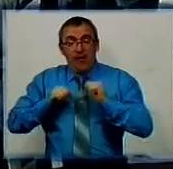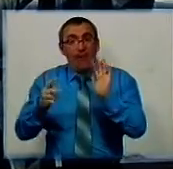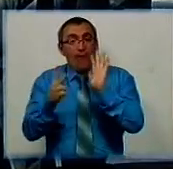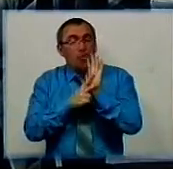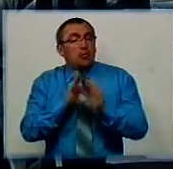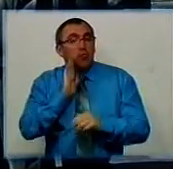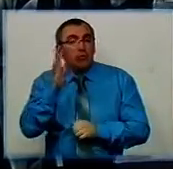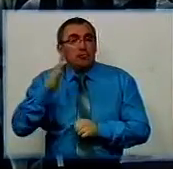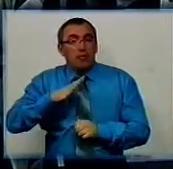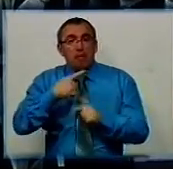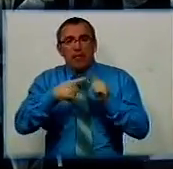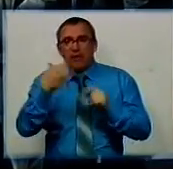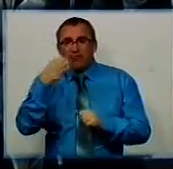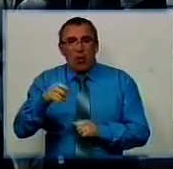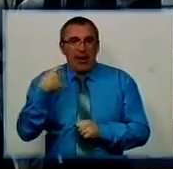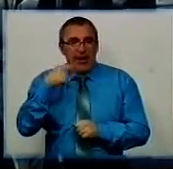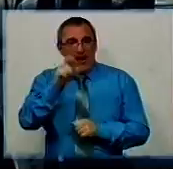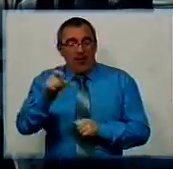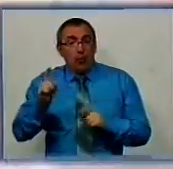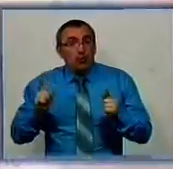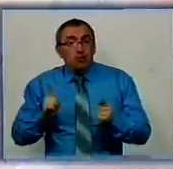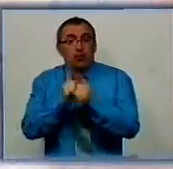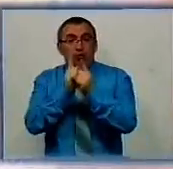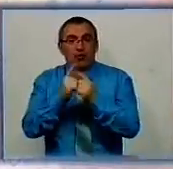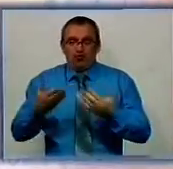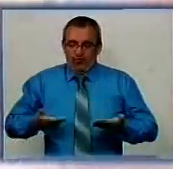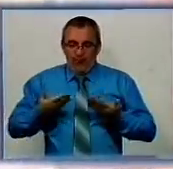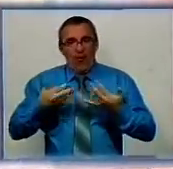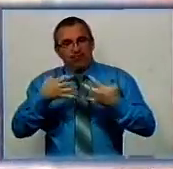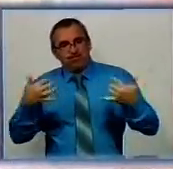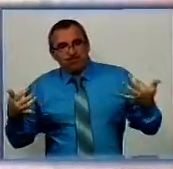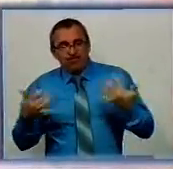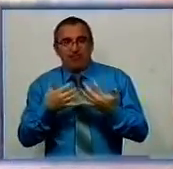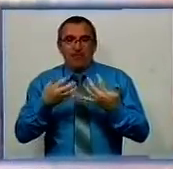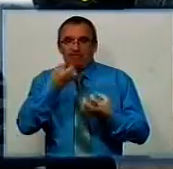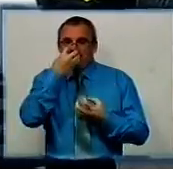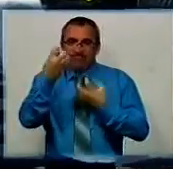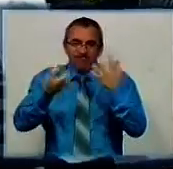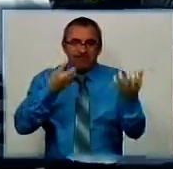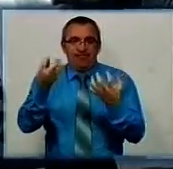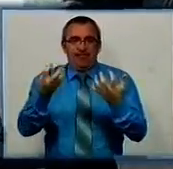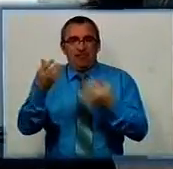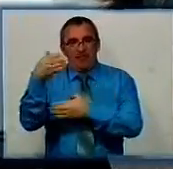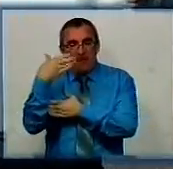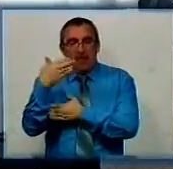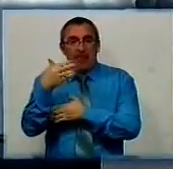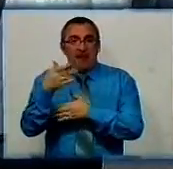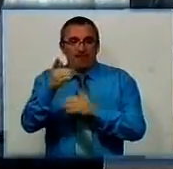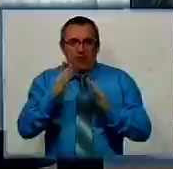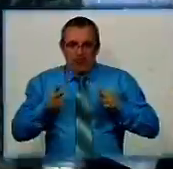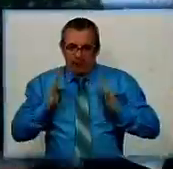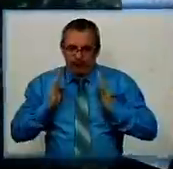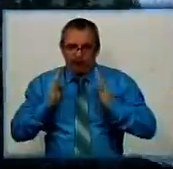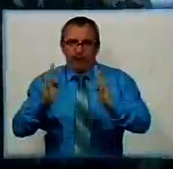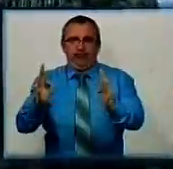ранку чекали зопів сотні кірвоградців, зустрічали бійців із живою музикою, прапорами та кульками, по прибутті прикордонникам створили живий коридор.